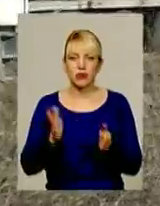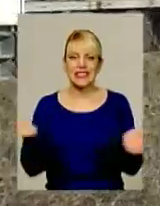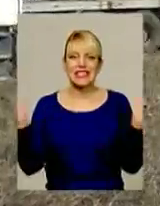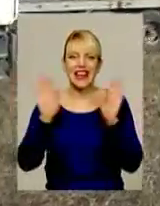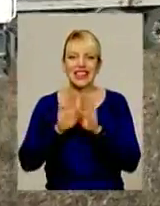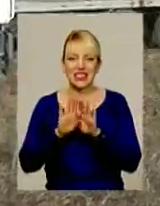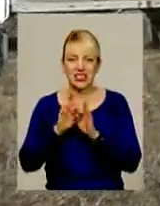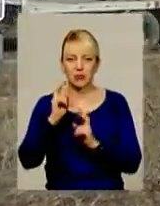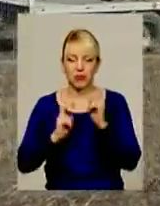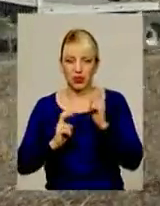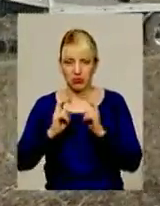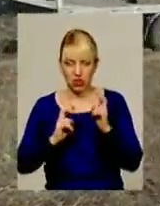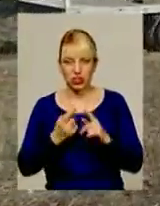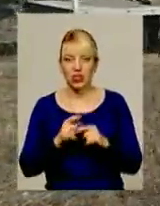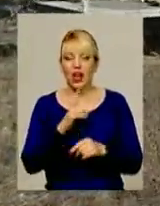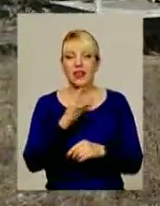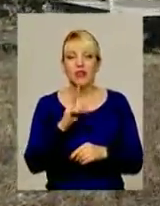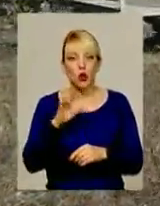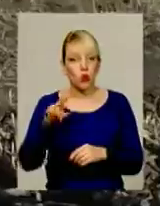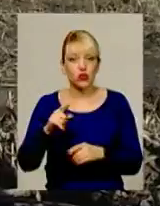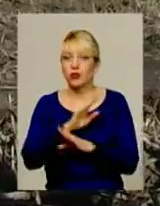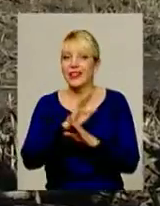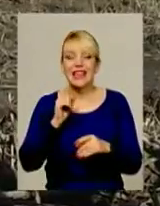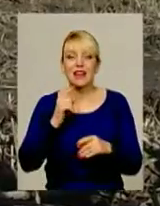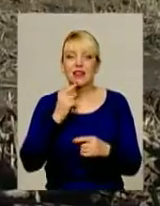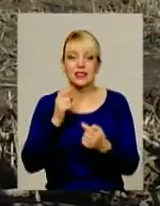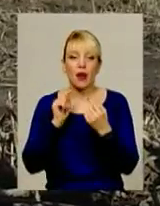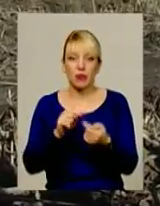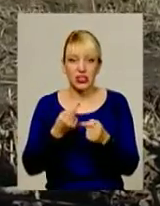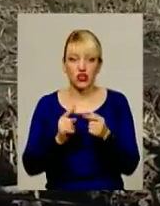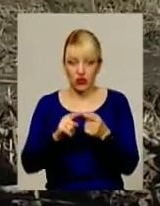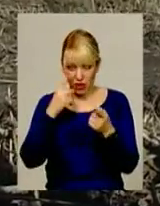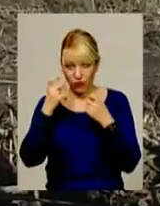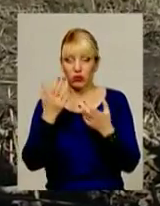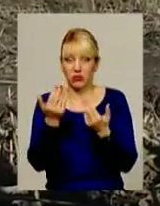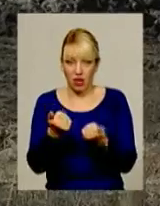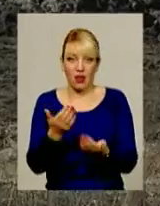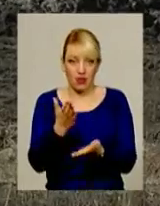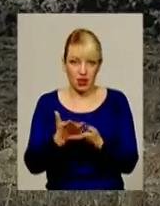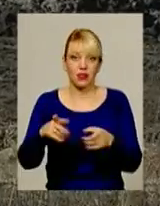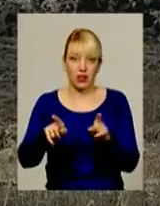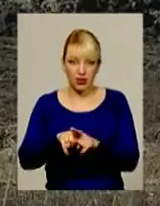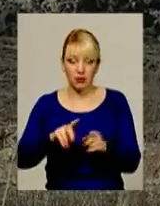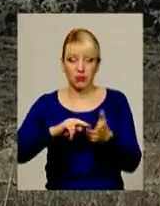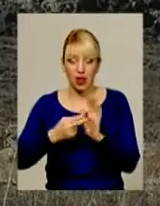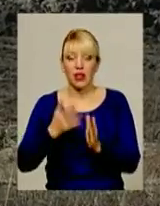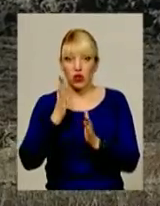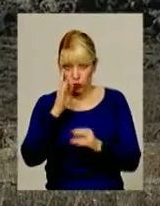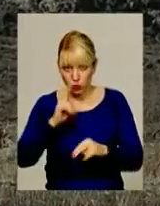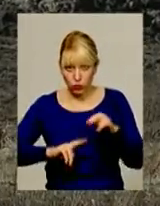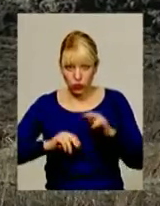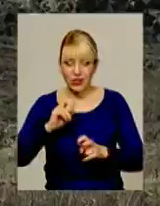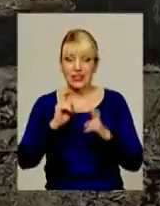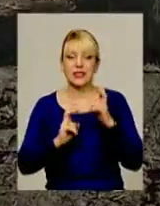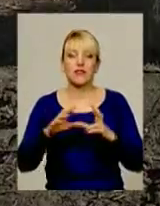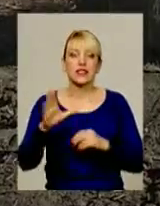Олег Ніколайчук не заперечує інформацію про будівництво заводу. Каже, плани таки є. І запевняє, якщо таки почнуть зводити завод, то